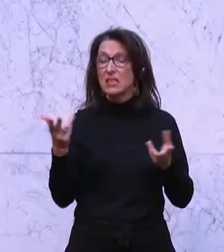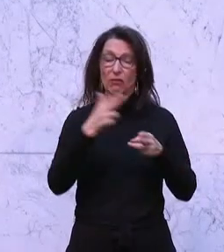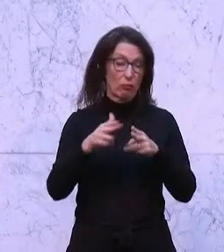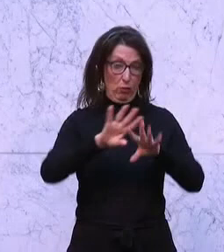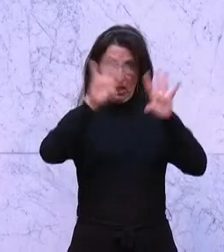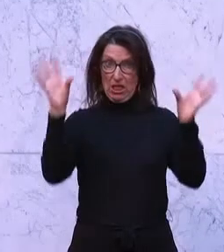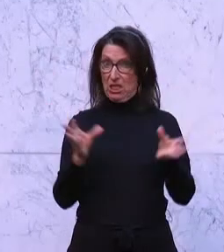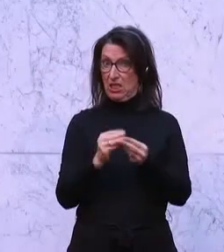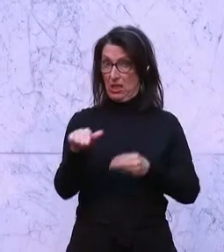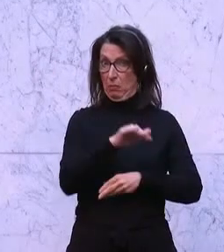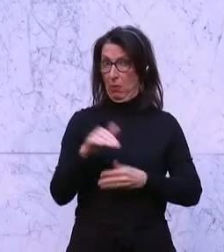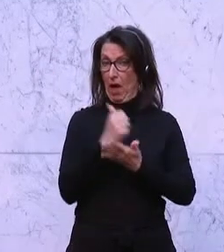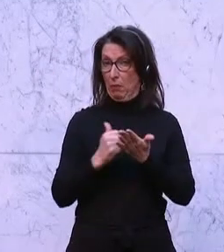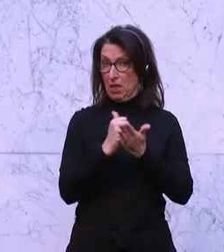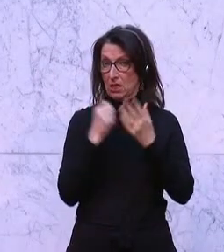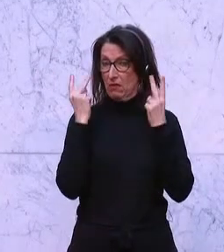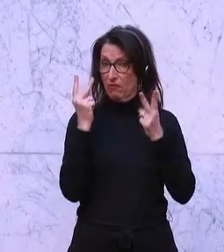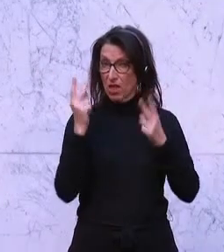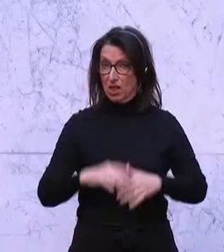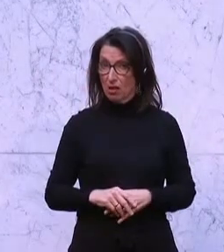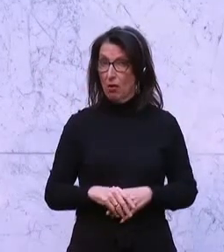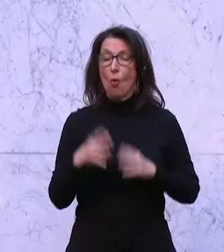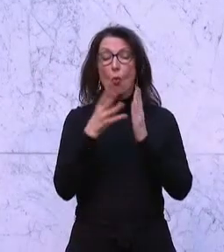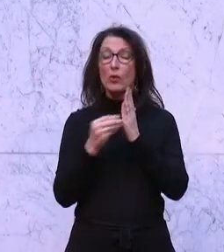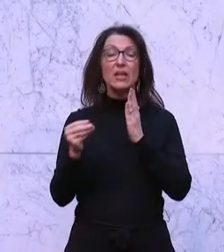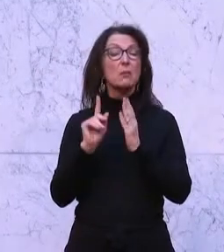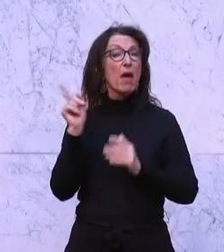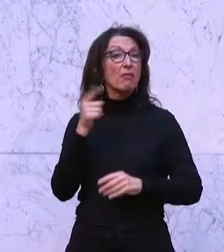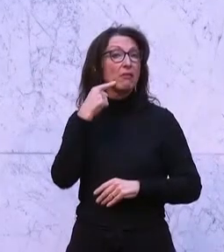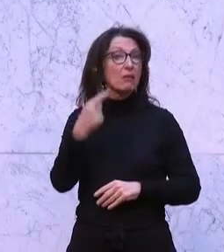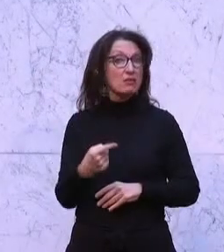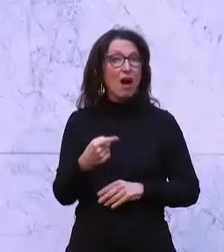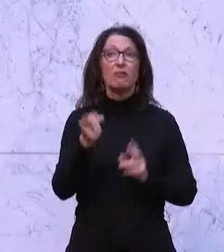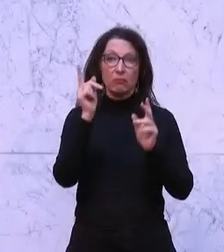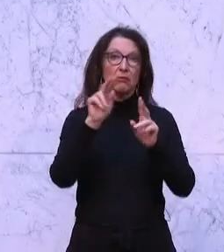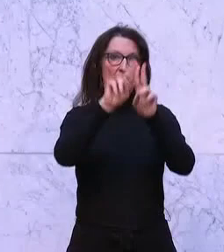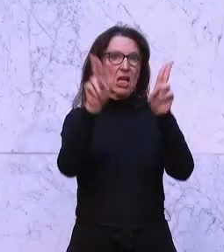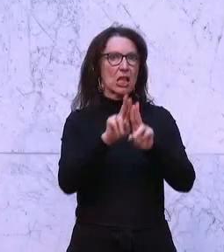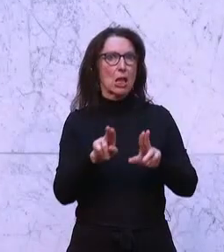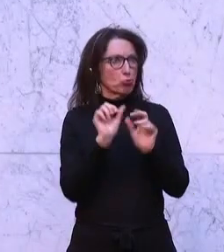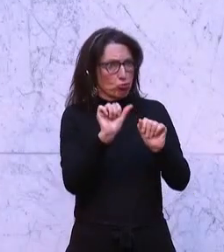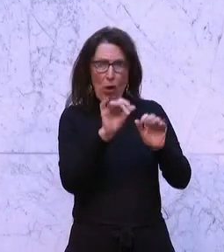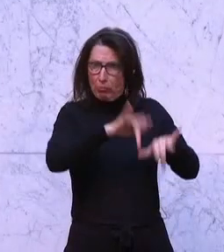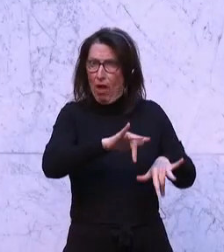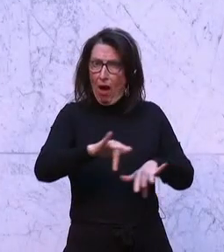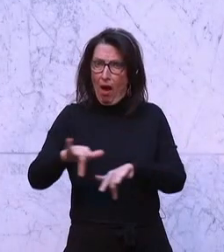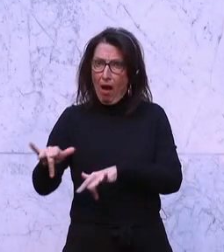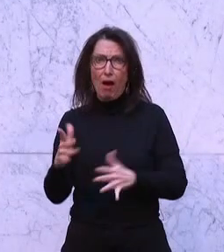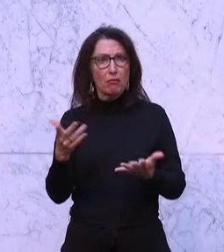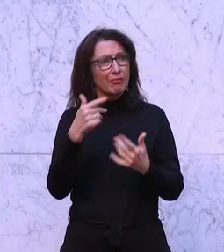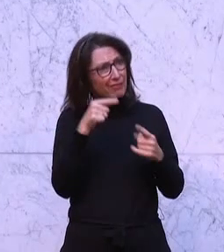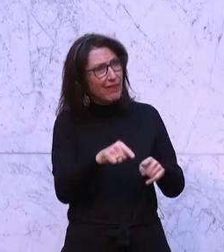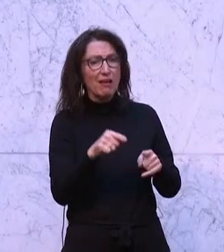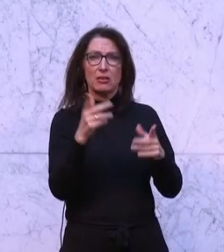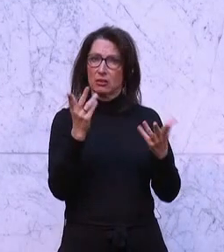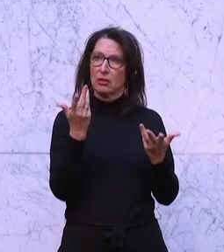gesamten medizinischen Bereich wichtig und laut den Experten im Hearing eigentlich international üblich. Und das wäre ein eindeutiger